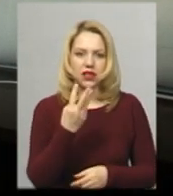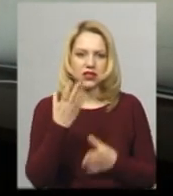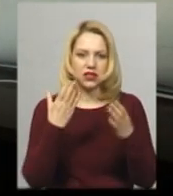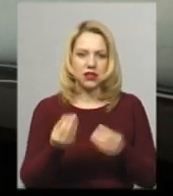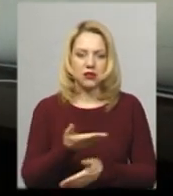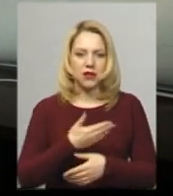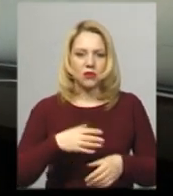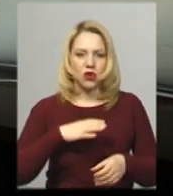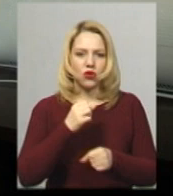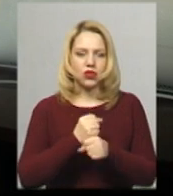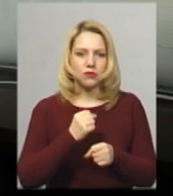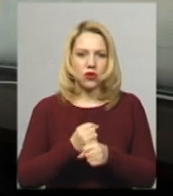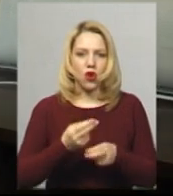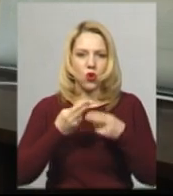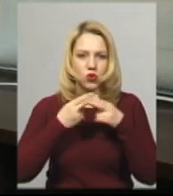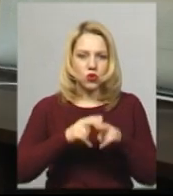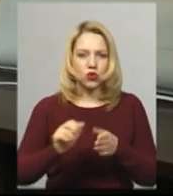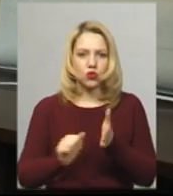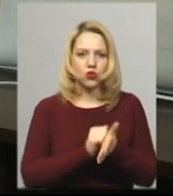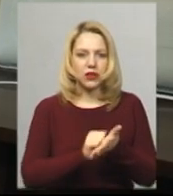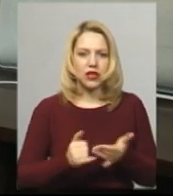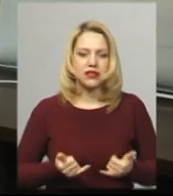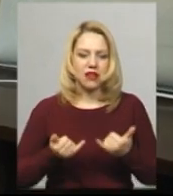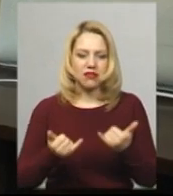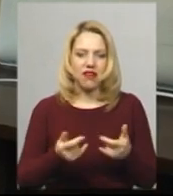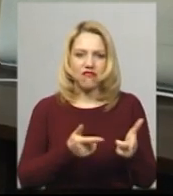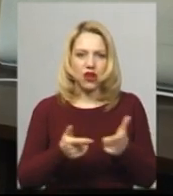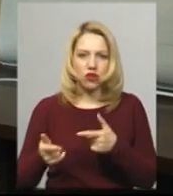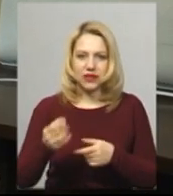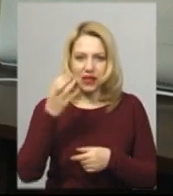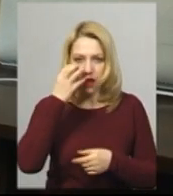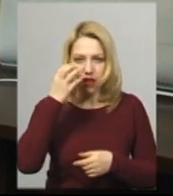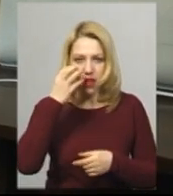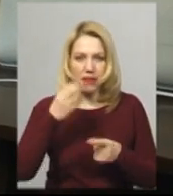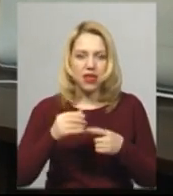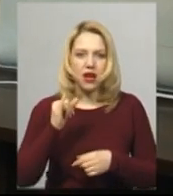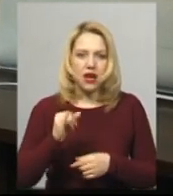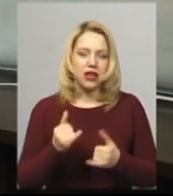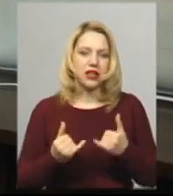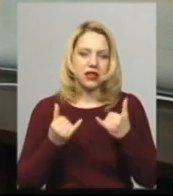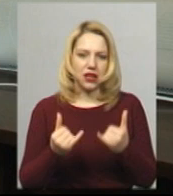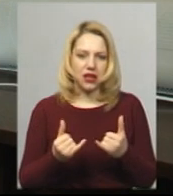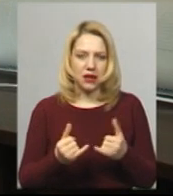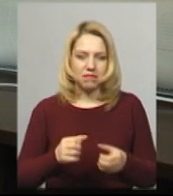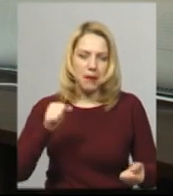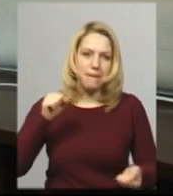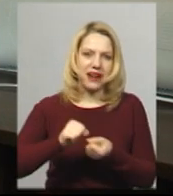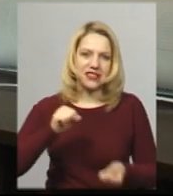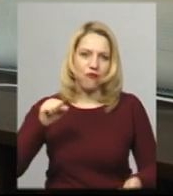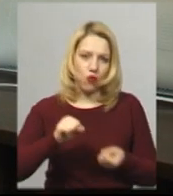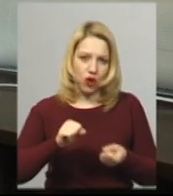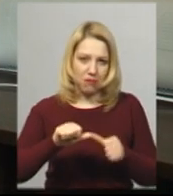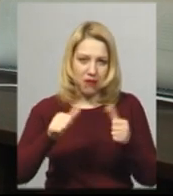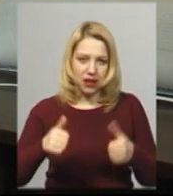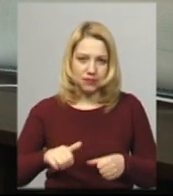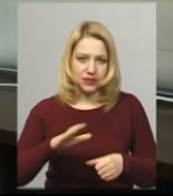розроблена конструкторська документація на виготовлення клапана, була розроблена, виготовлена пресформа, ну і